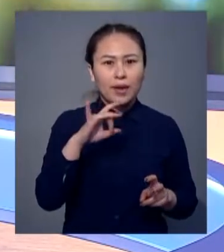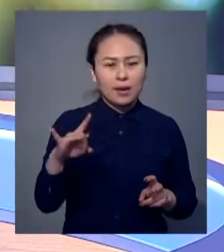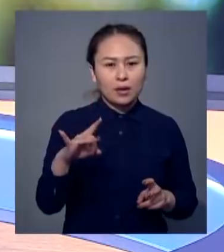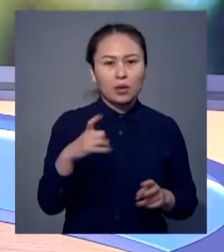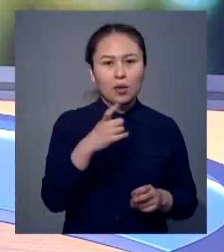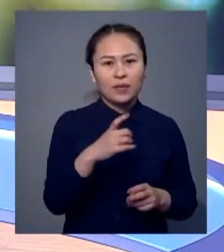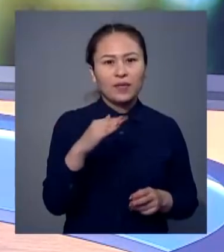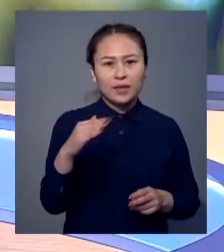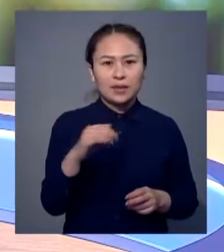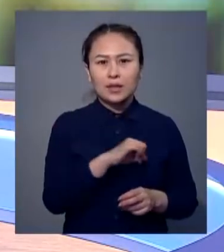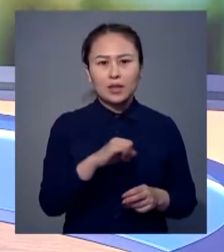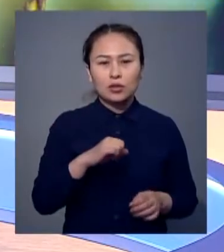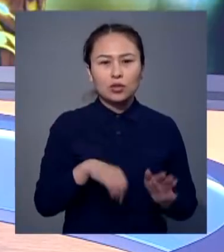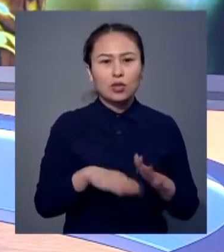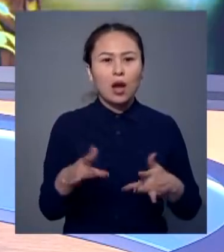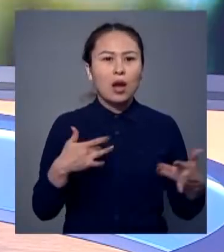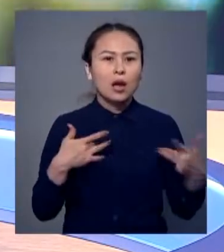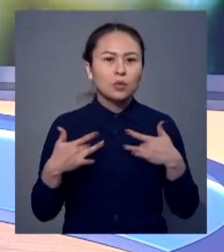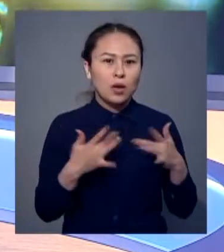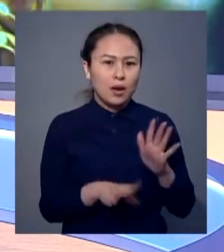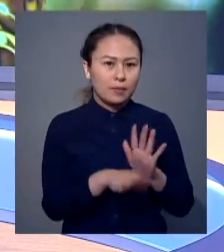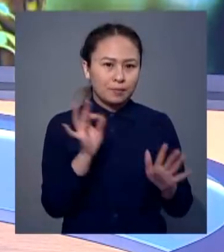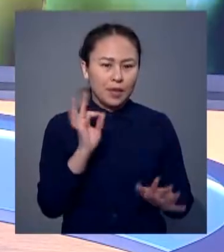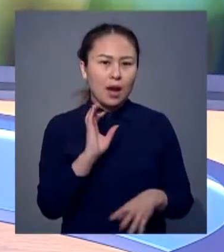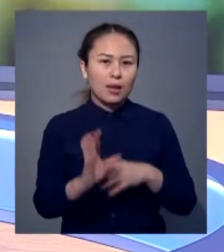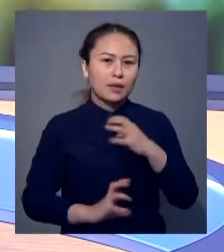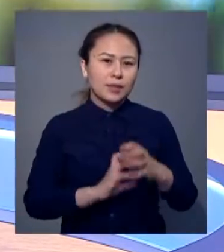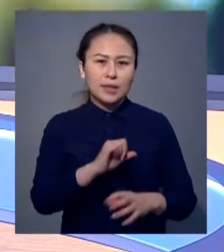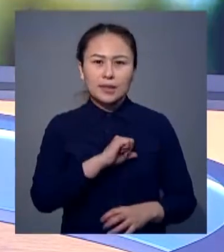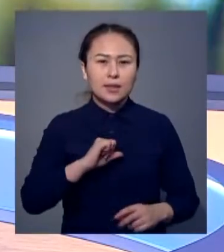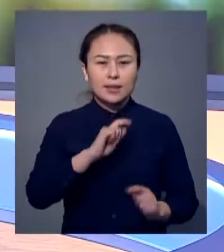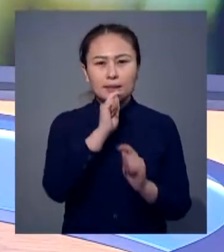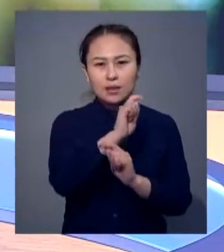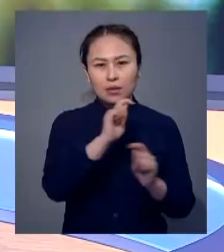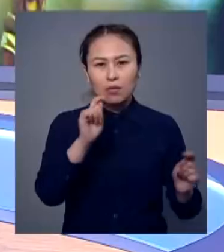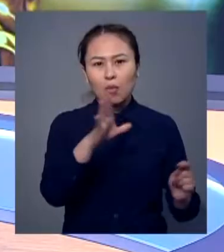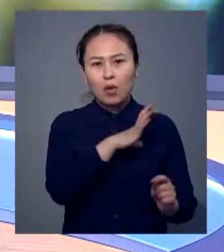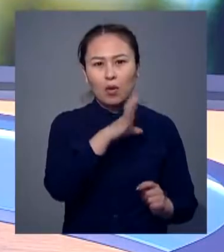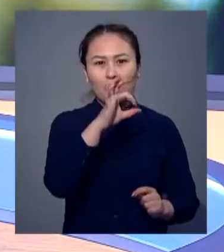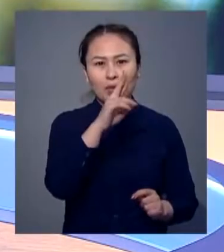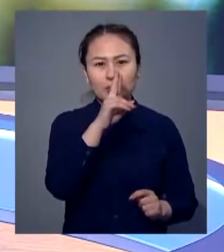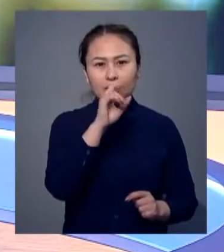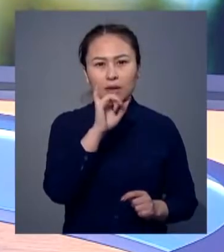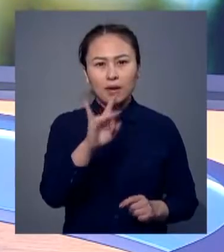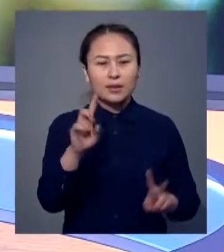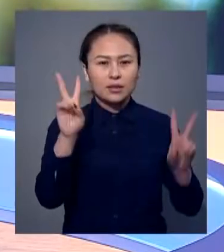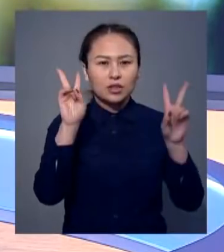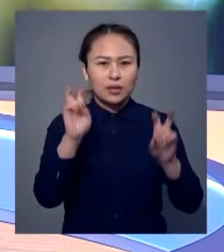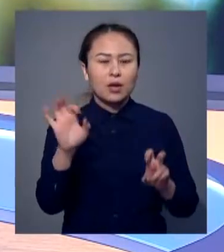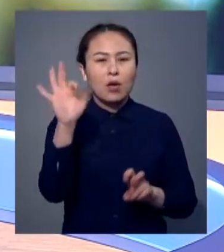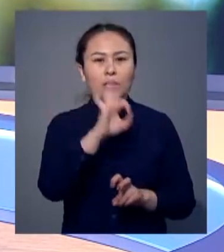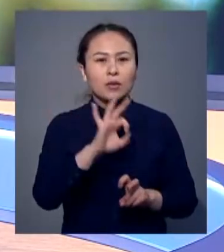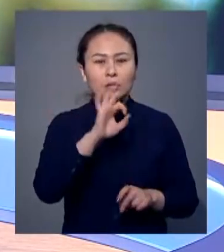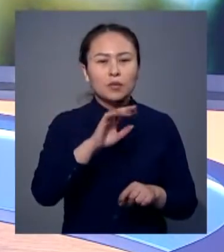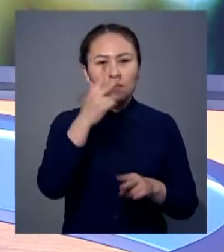трейлеріндегі Хуакин Фоникс ең үздік актер болды. Әлемдегі беделді сылықтардың бір болған Оскар сылығы